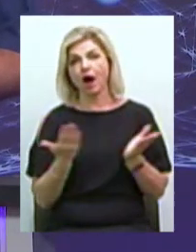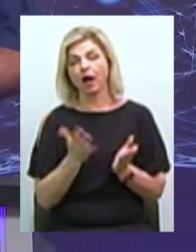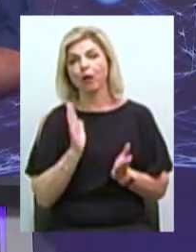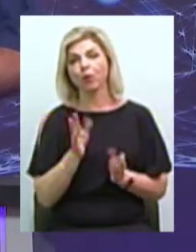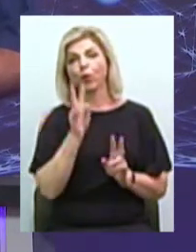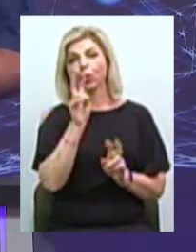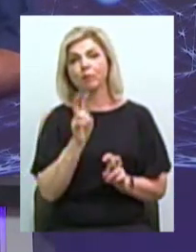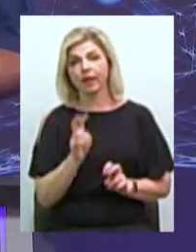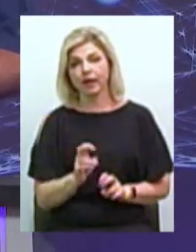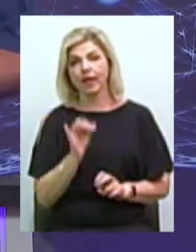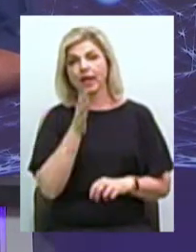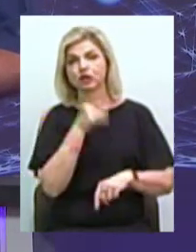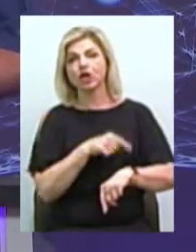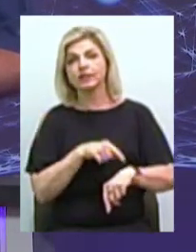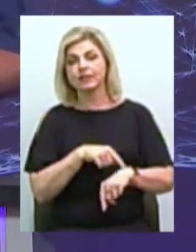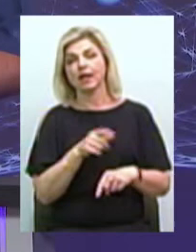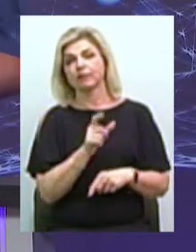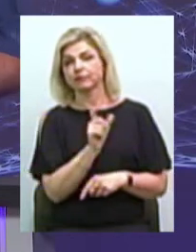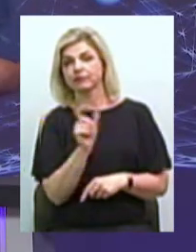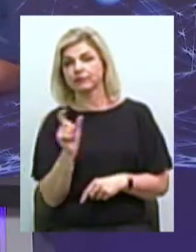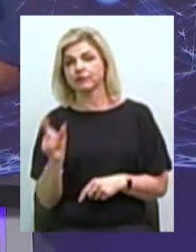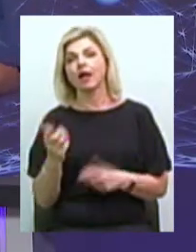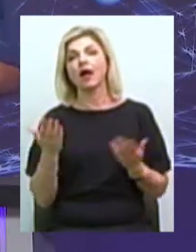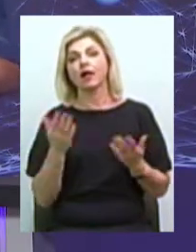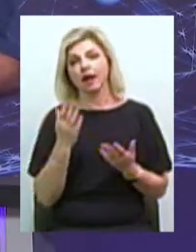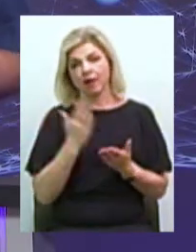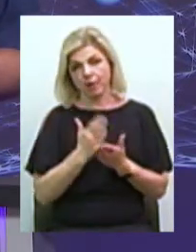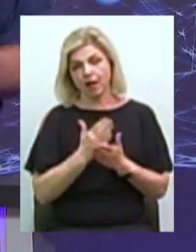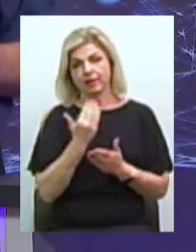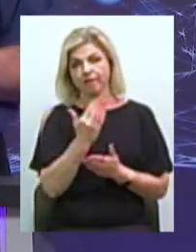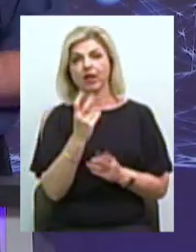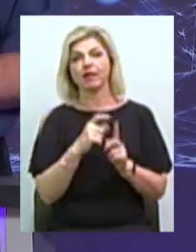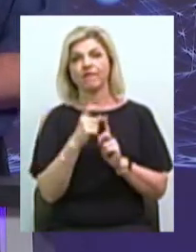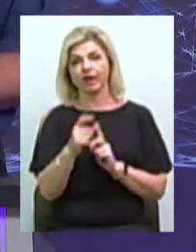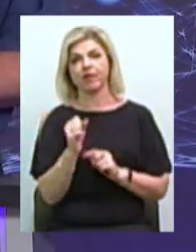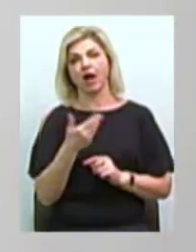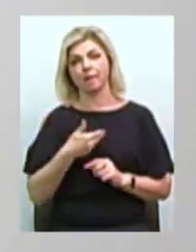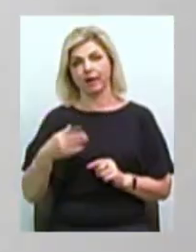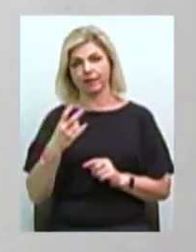часові проміжки, які ви матимете на відповідь, а ми на запитання Будь ласка